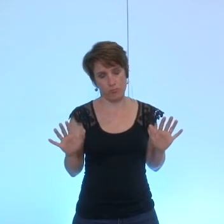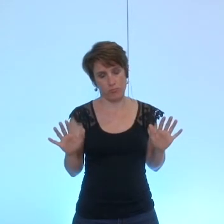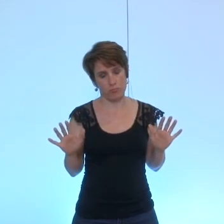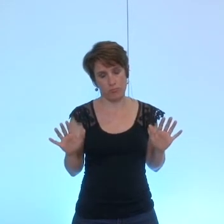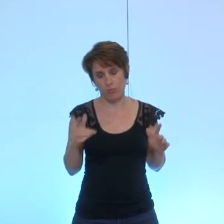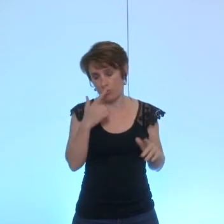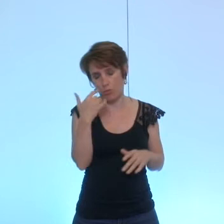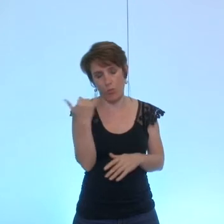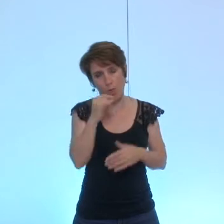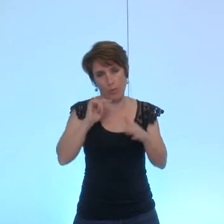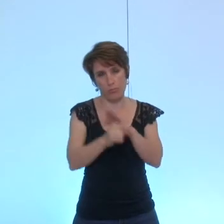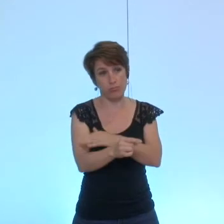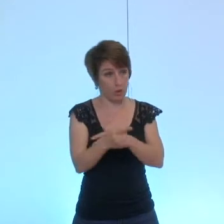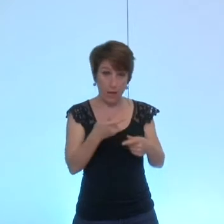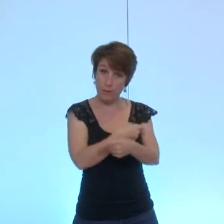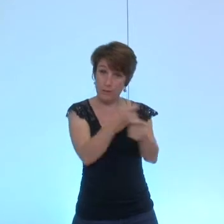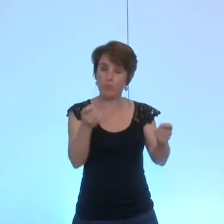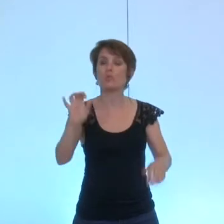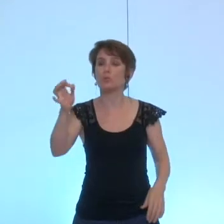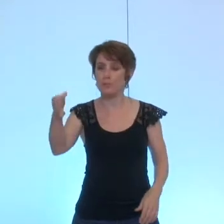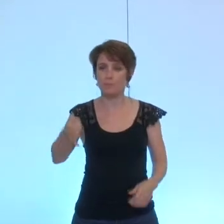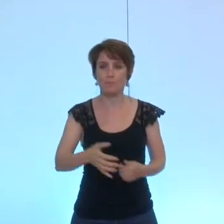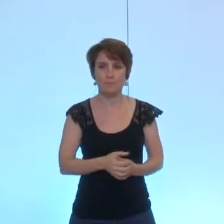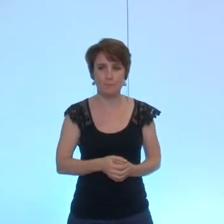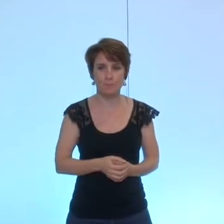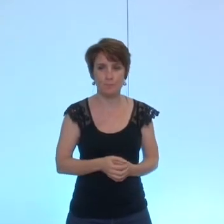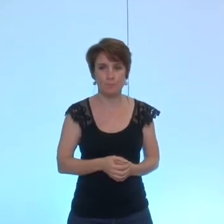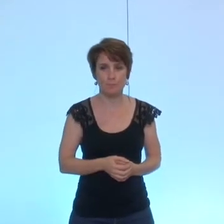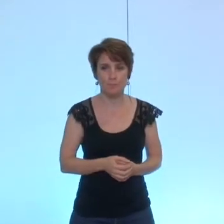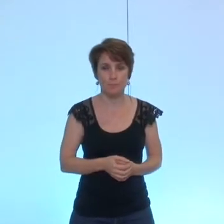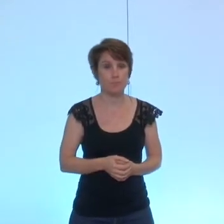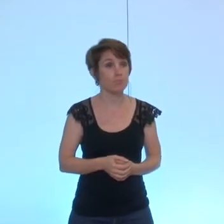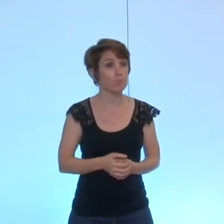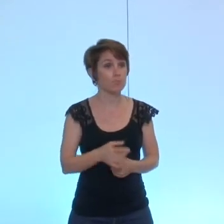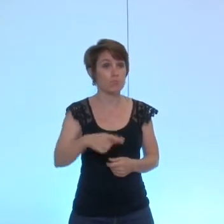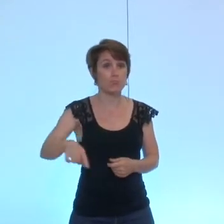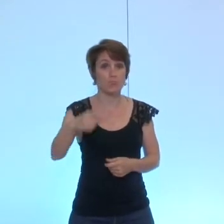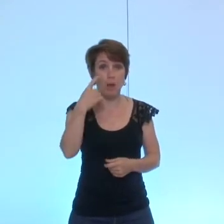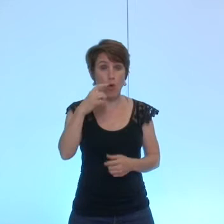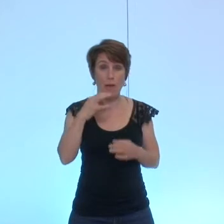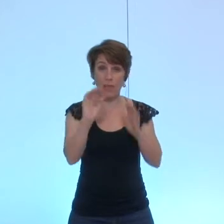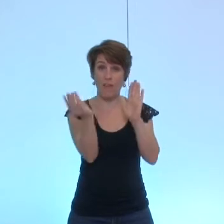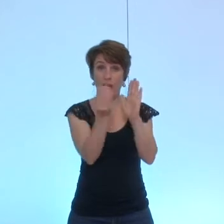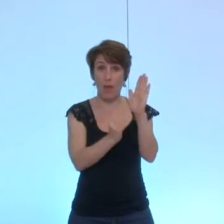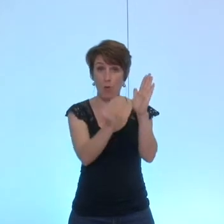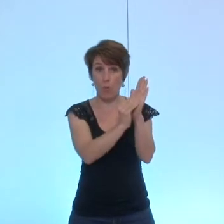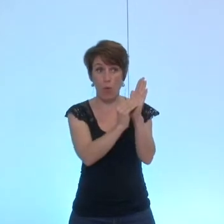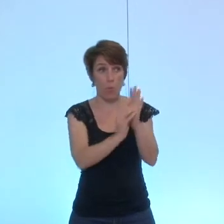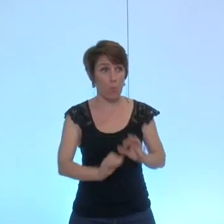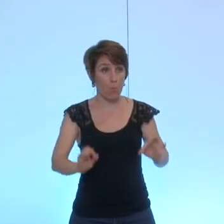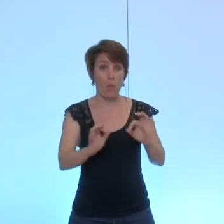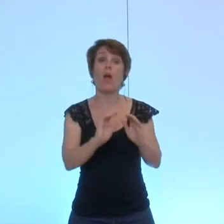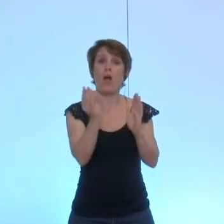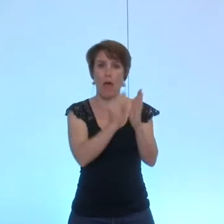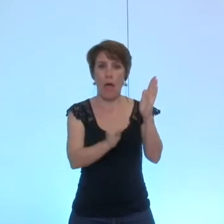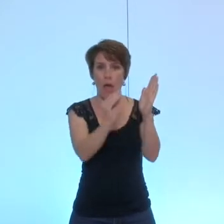'accord il a été distribué oui d'accord les remarques sur cet amendement non